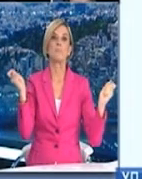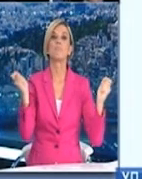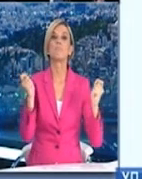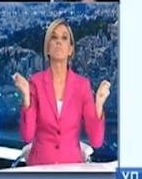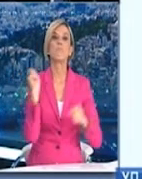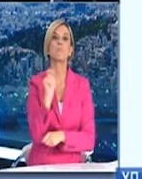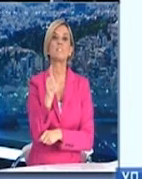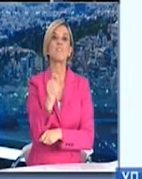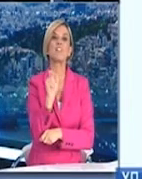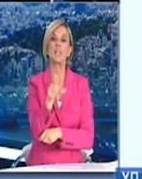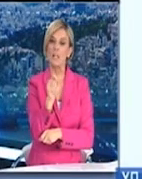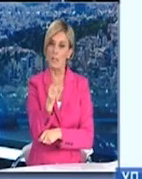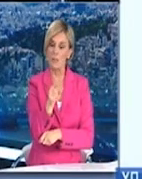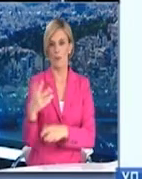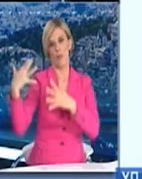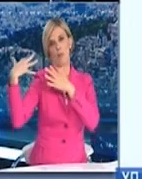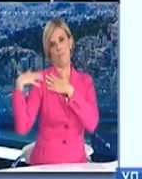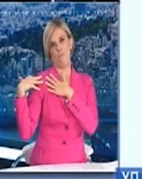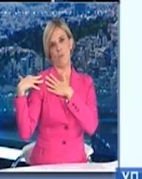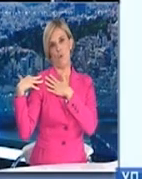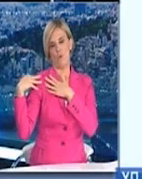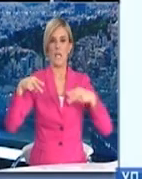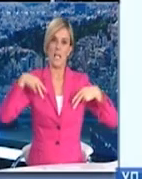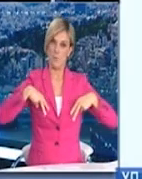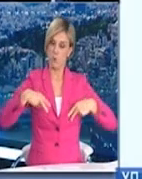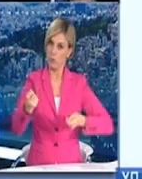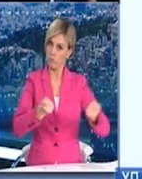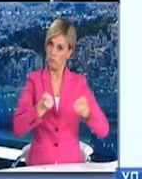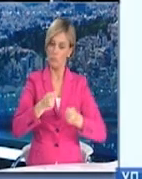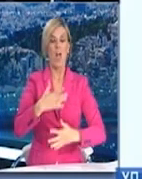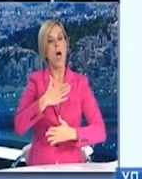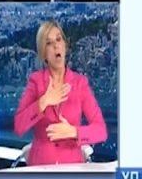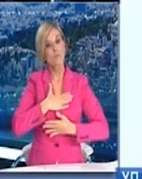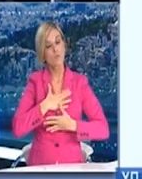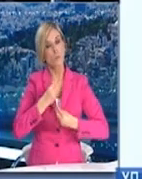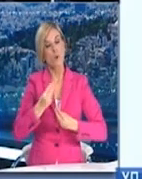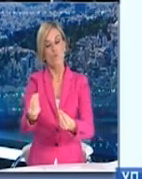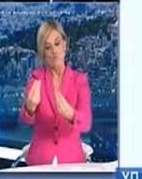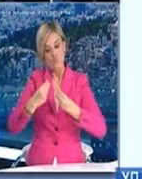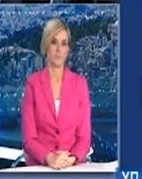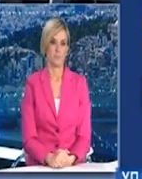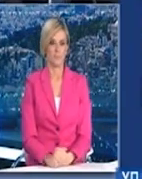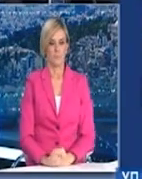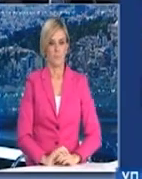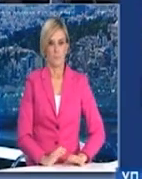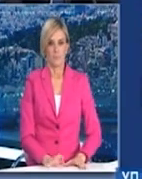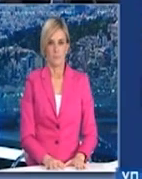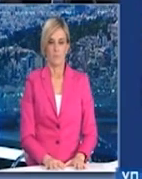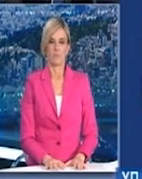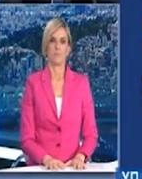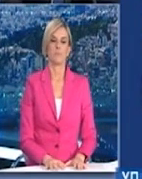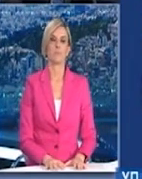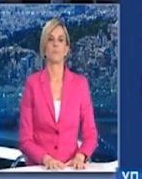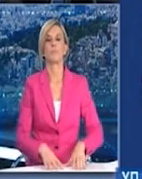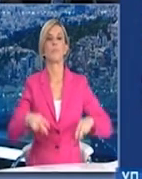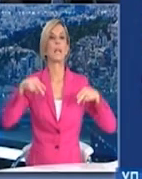είναι υπεύθυνο το Υπουργείο Ψηφιακής Διακυβέρνησης και τους ευχαριστούμε πάρα πολύ για τη βοήθα την οποία μας δίνουν. Το κράτος, τι πρέπει να κάνει το